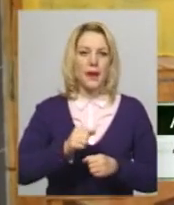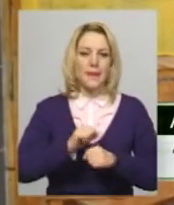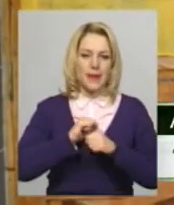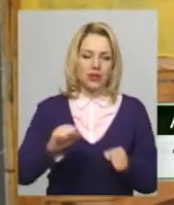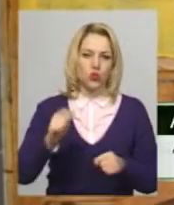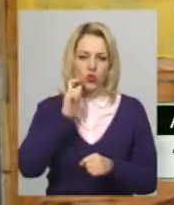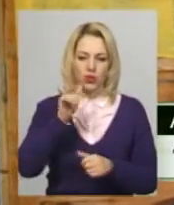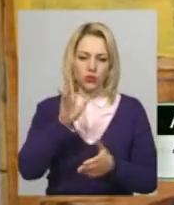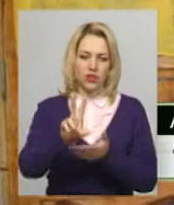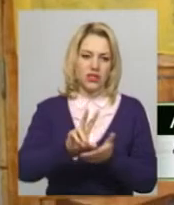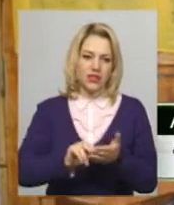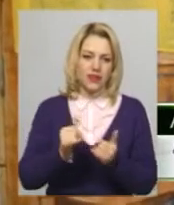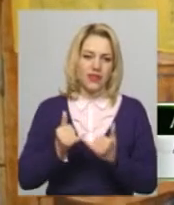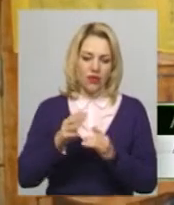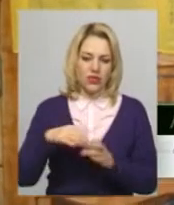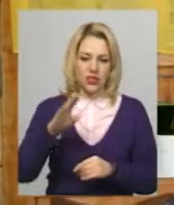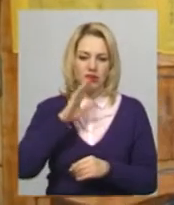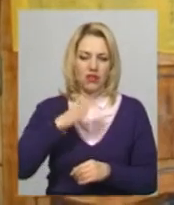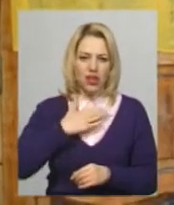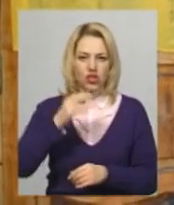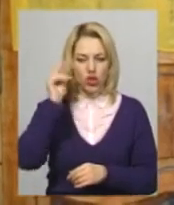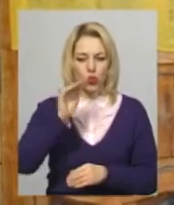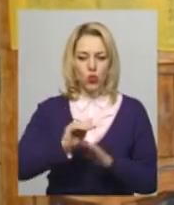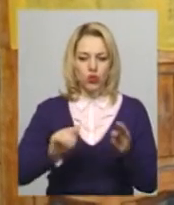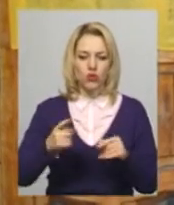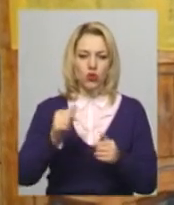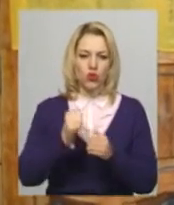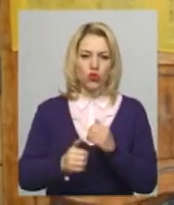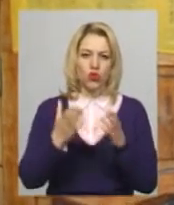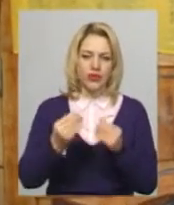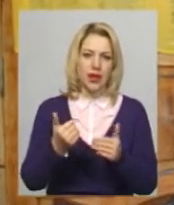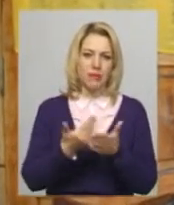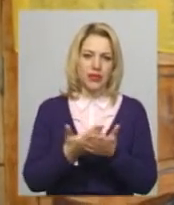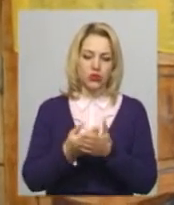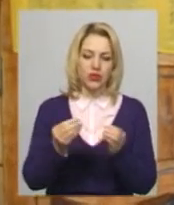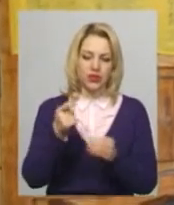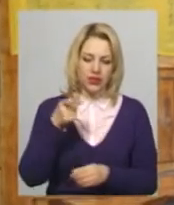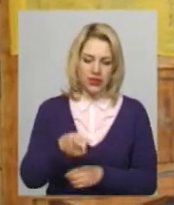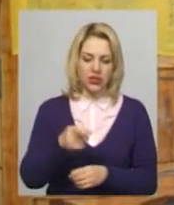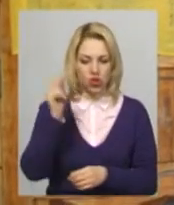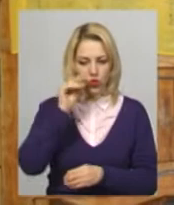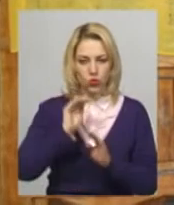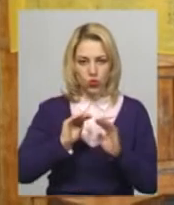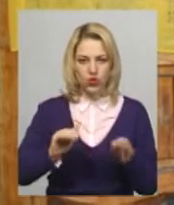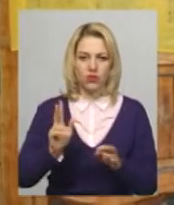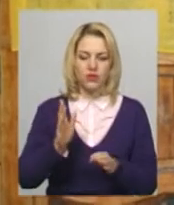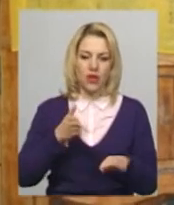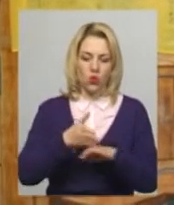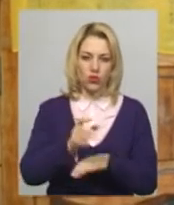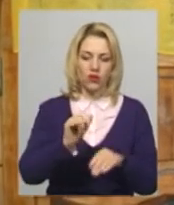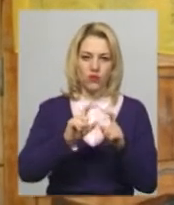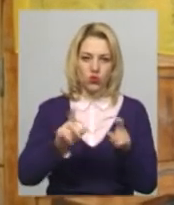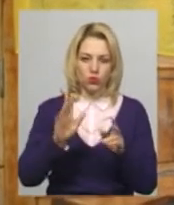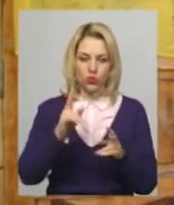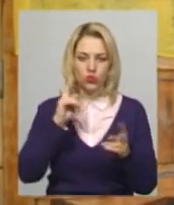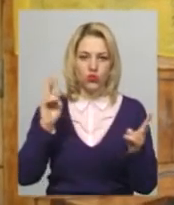зірцем для всіх наших учнів, оскільки кожного дня близько тисячі учнів, заходячи в школу, буде зустрічатися з